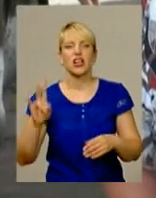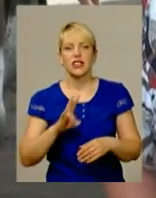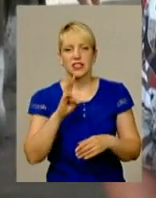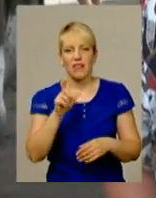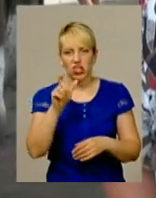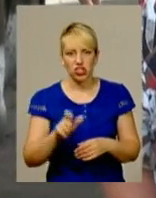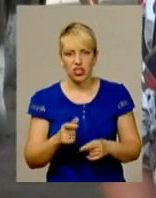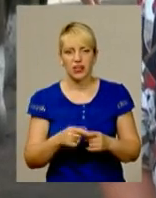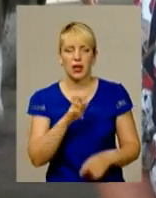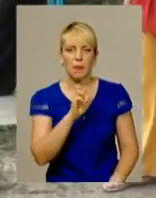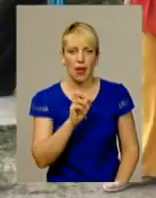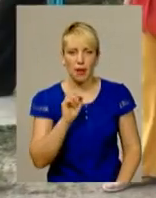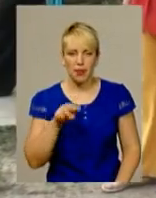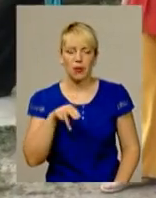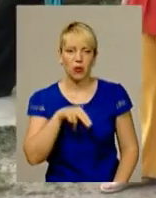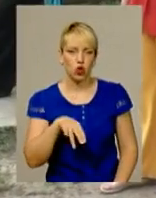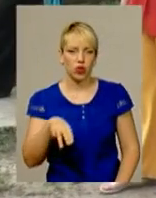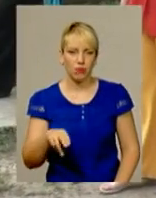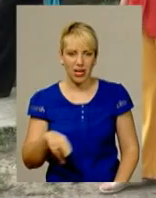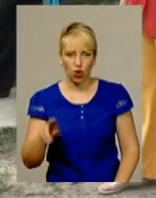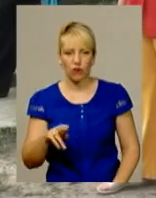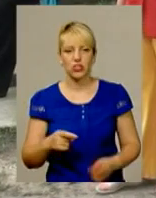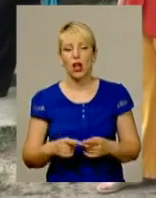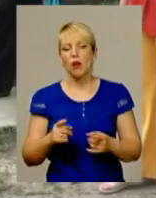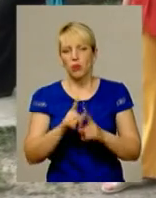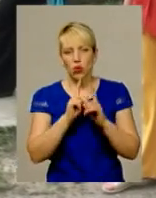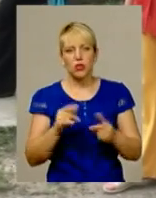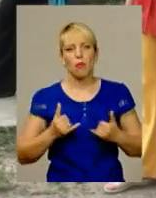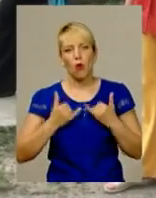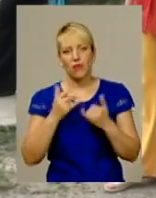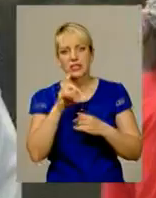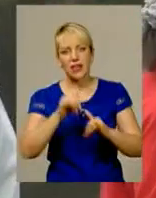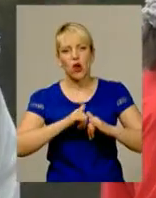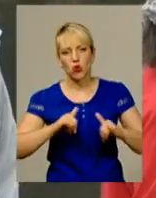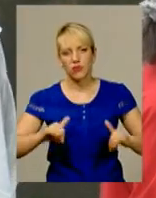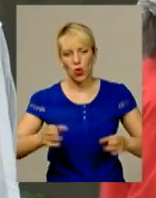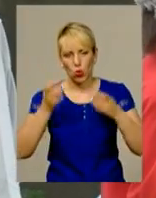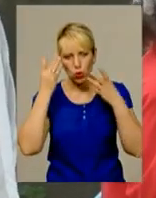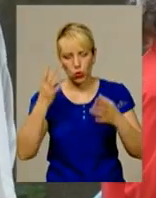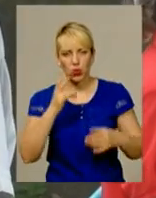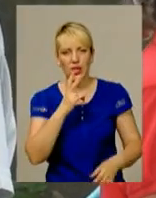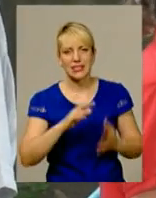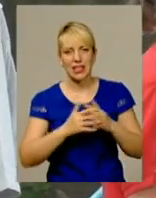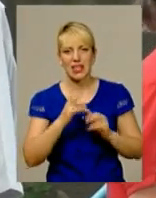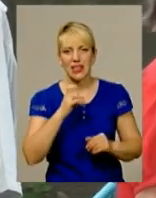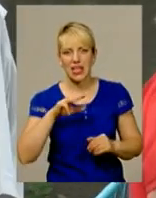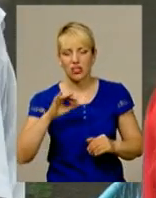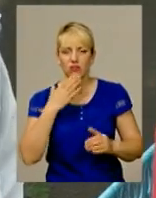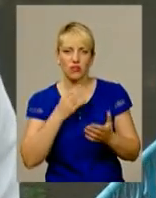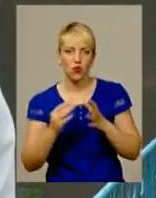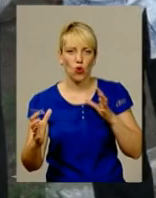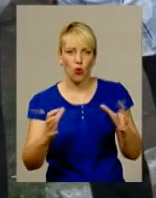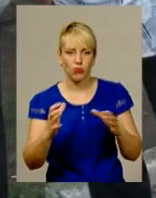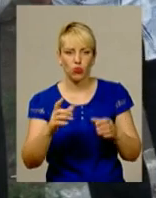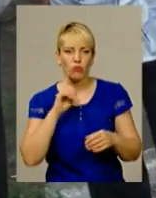Петро Дмитрович. Особливої поваги отець Петро заслужив за розвиток культури в нестрівцях та свою опіку молоді, кажуть